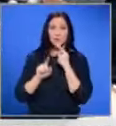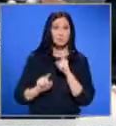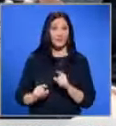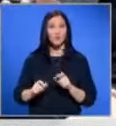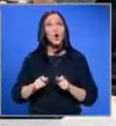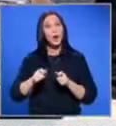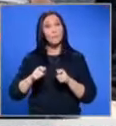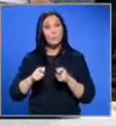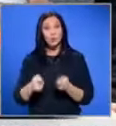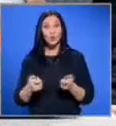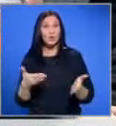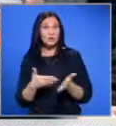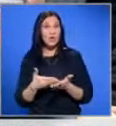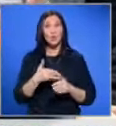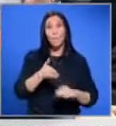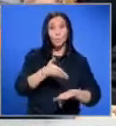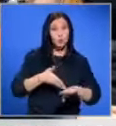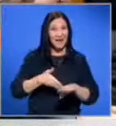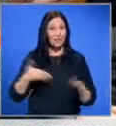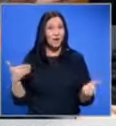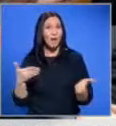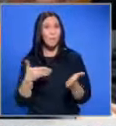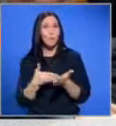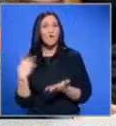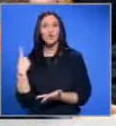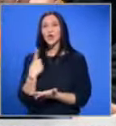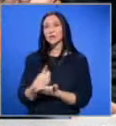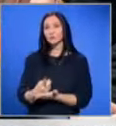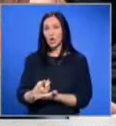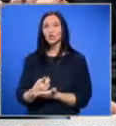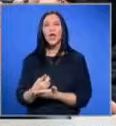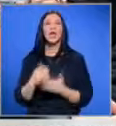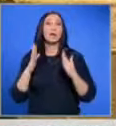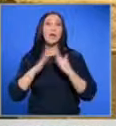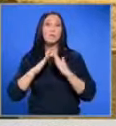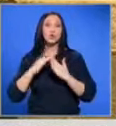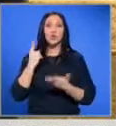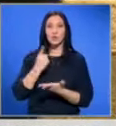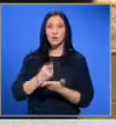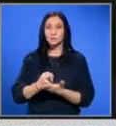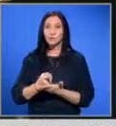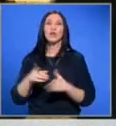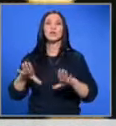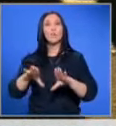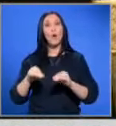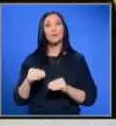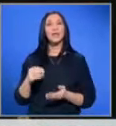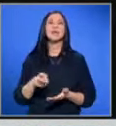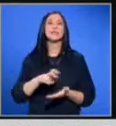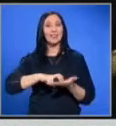Принудата упражнена също пострадали е по повод на имуществено разпореждане, поемане на задължение.